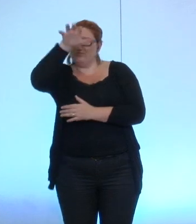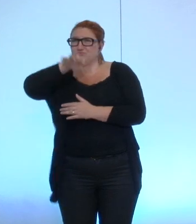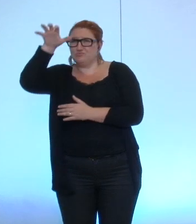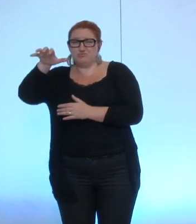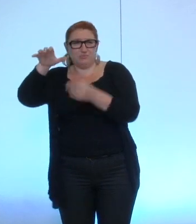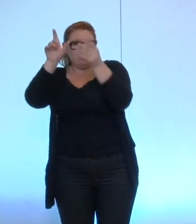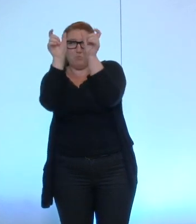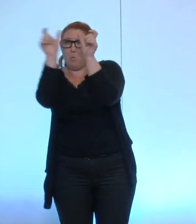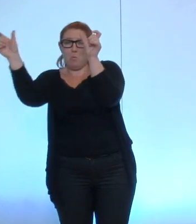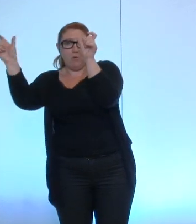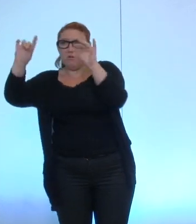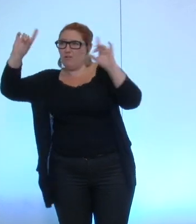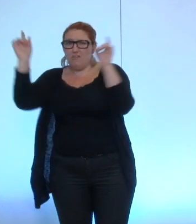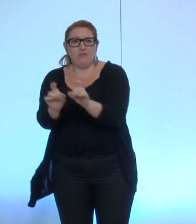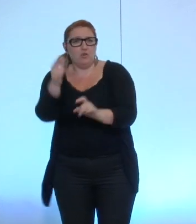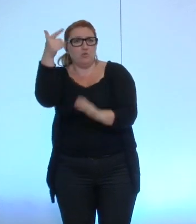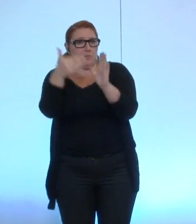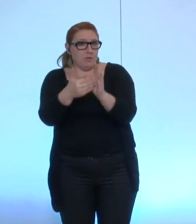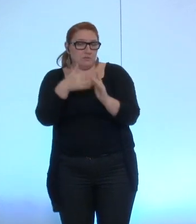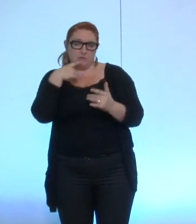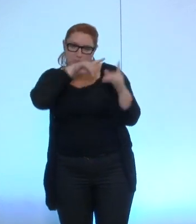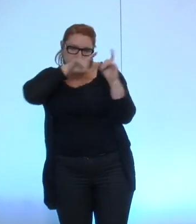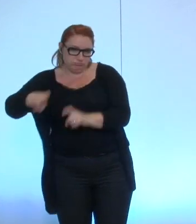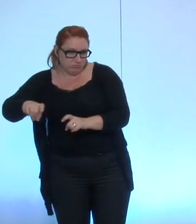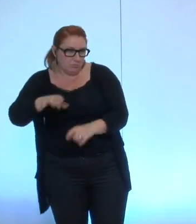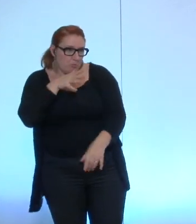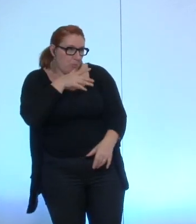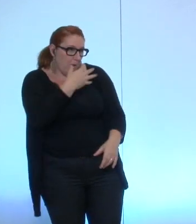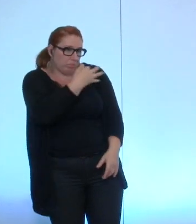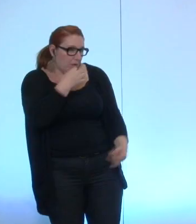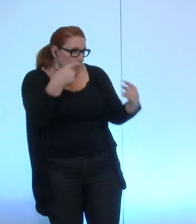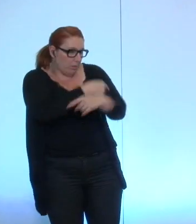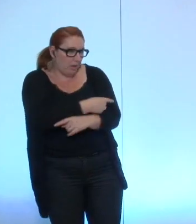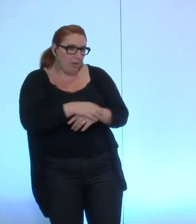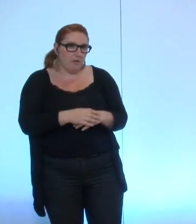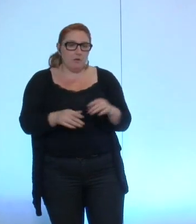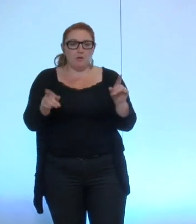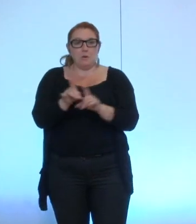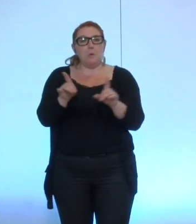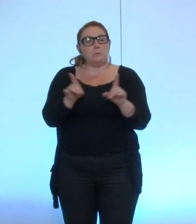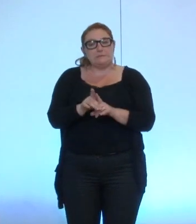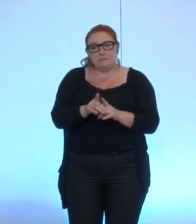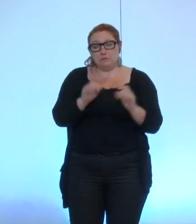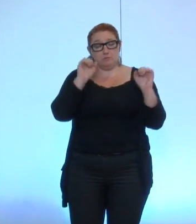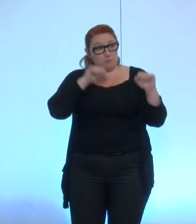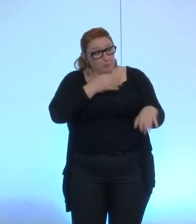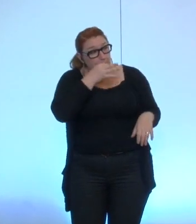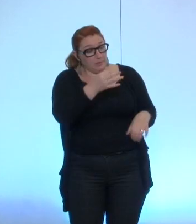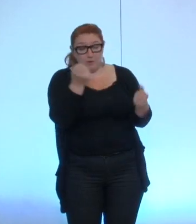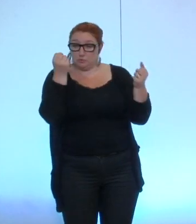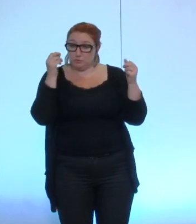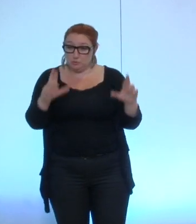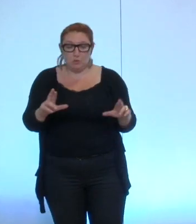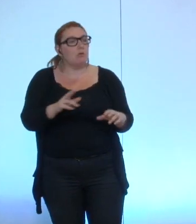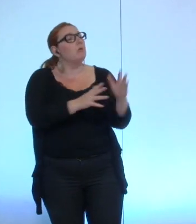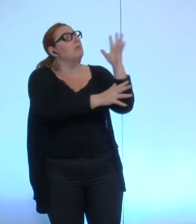une régression que vous ne pouvez pas contester je veux bien lui confirmer contrairement à ce qu'il indique que le compte twitter de la